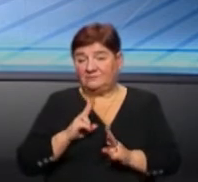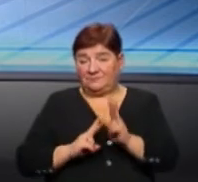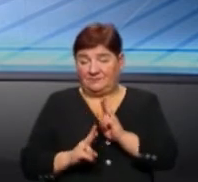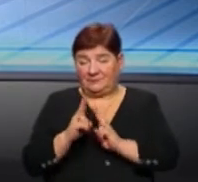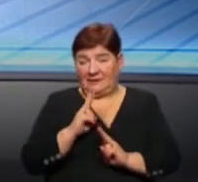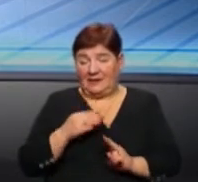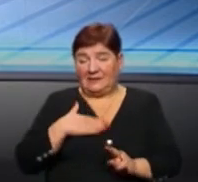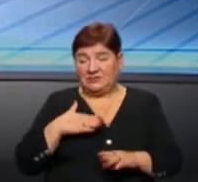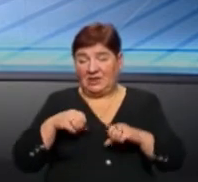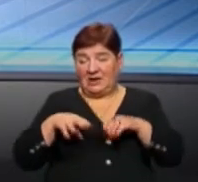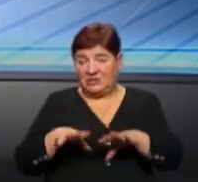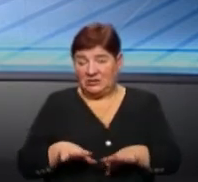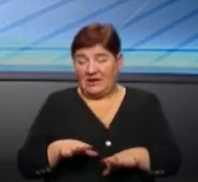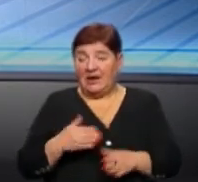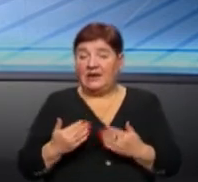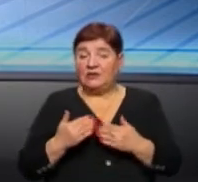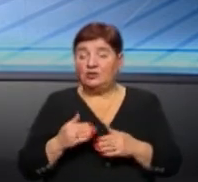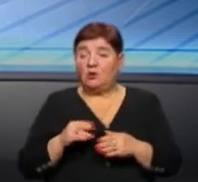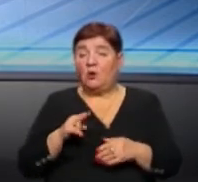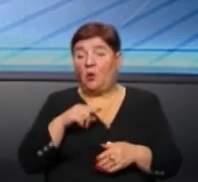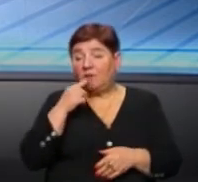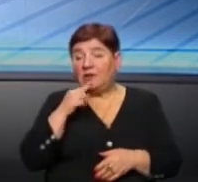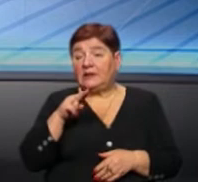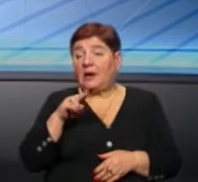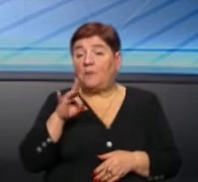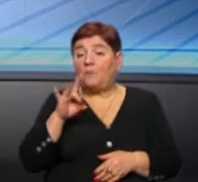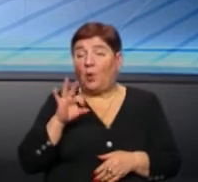саме на наш орган, якщо говорити про рекламу,